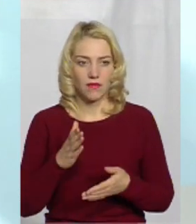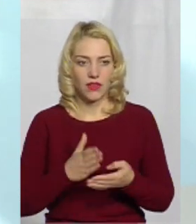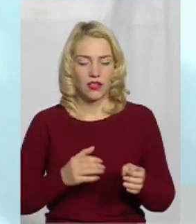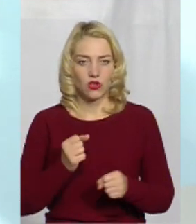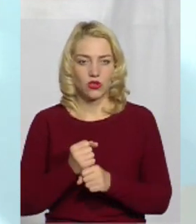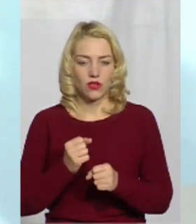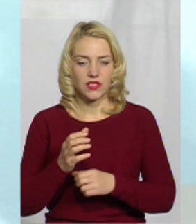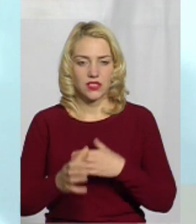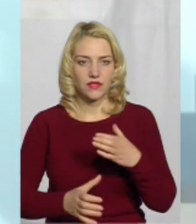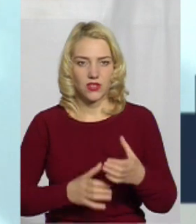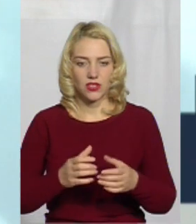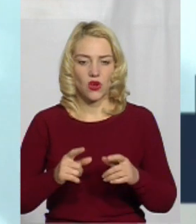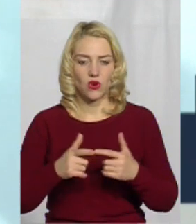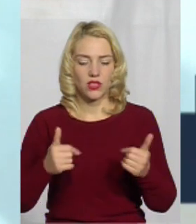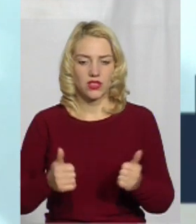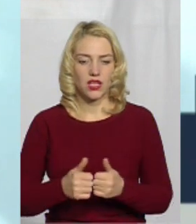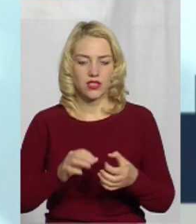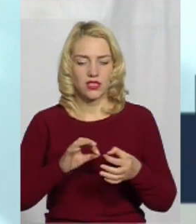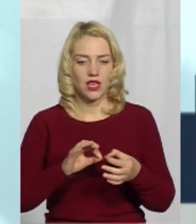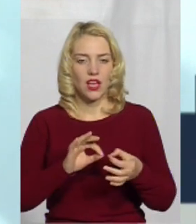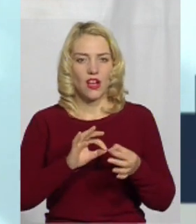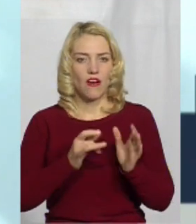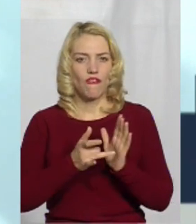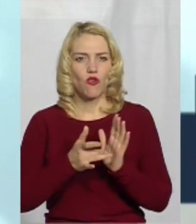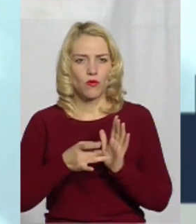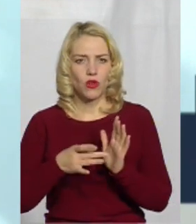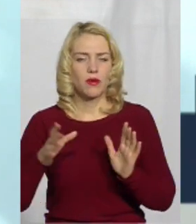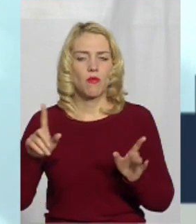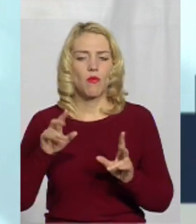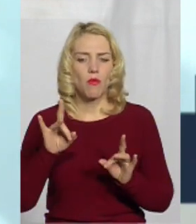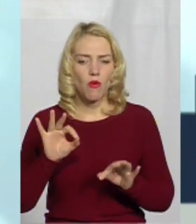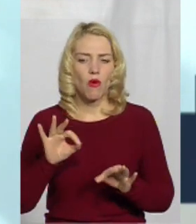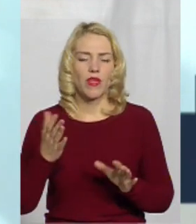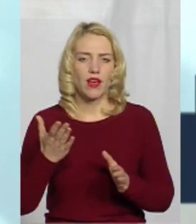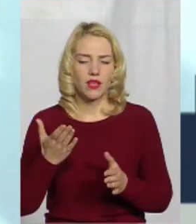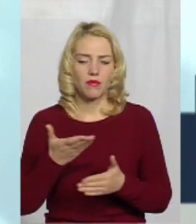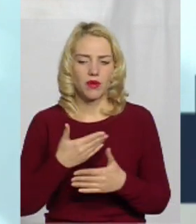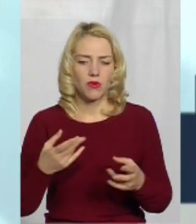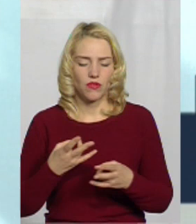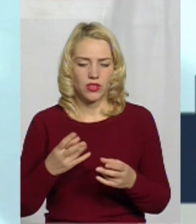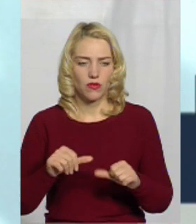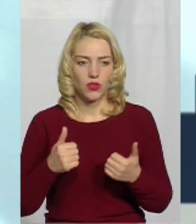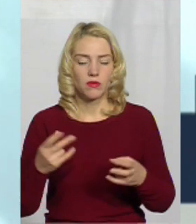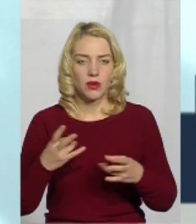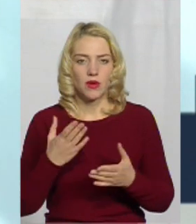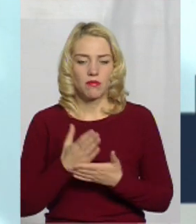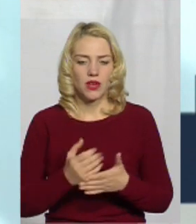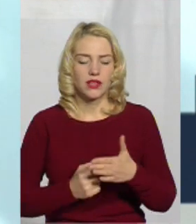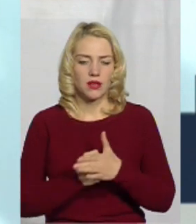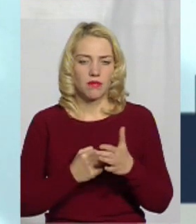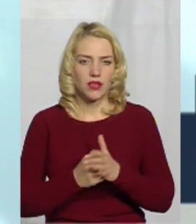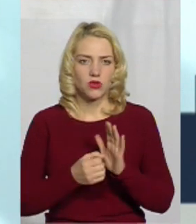розроблено Всесвітньою організацією охорони здоров'я формули, по яких це можна підраховувати, але ми мали мати базу даних